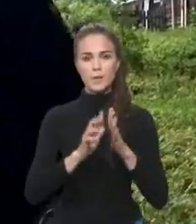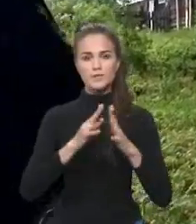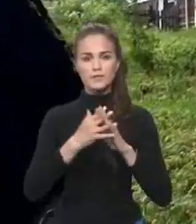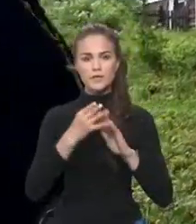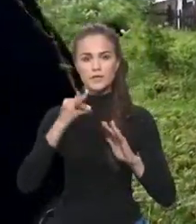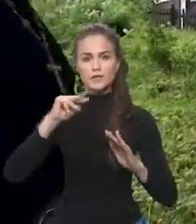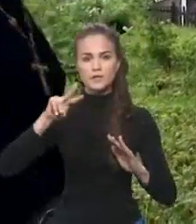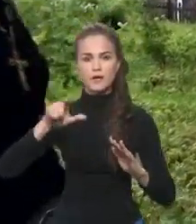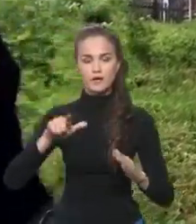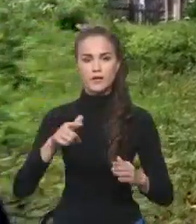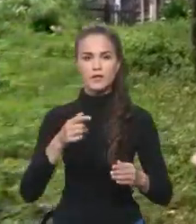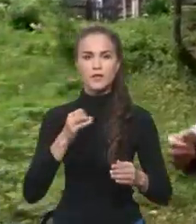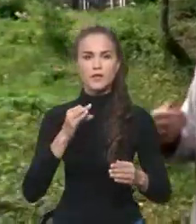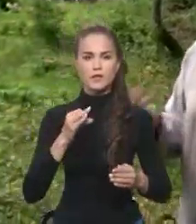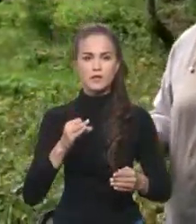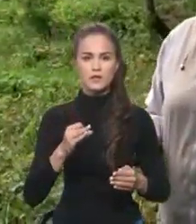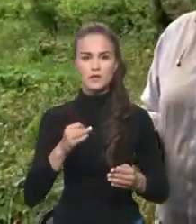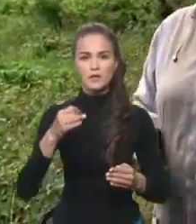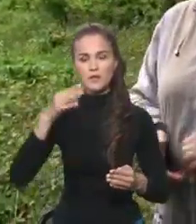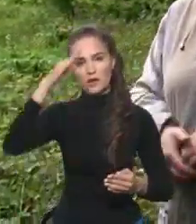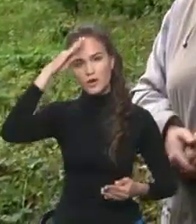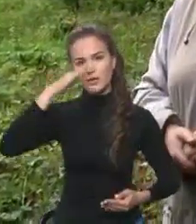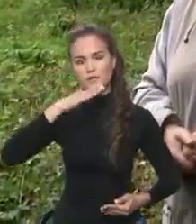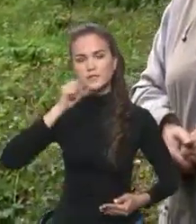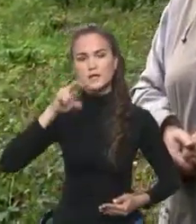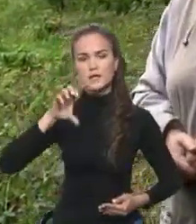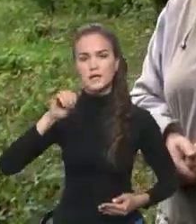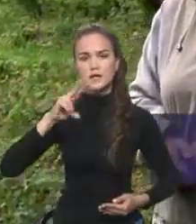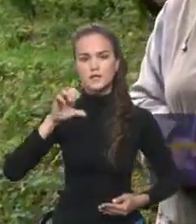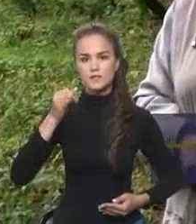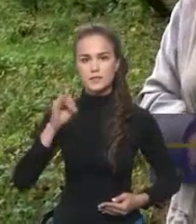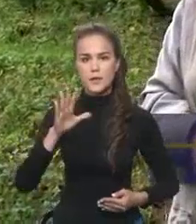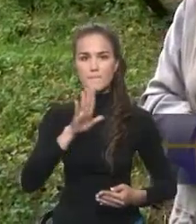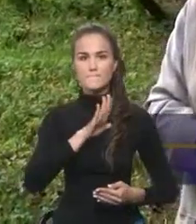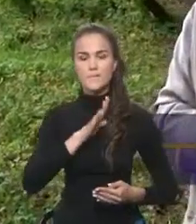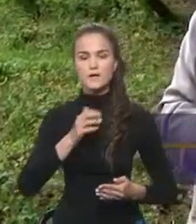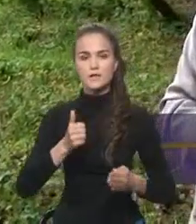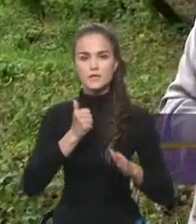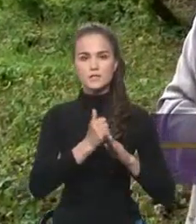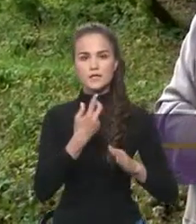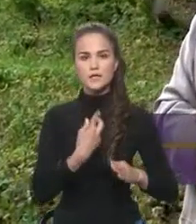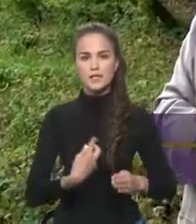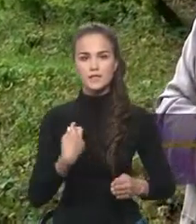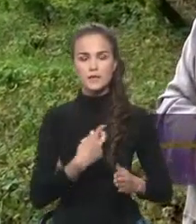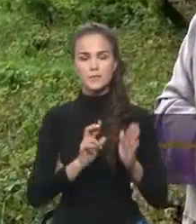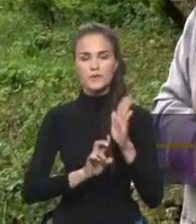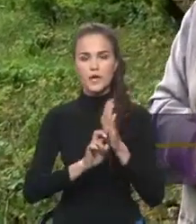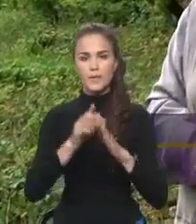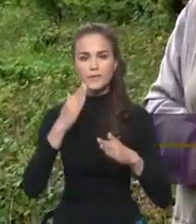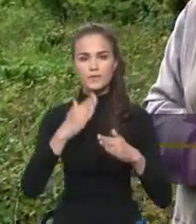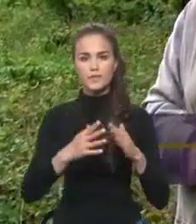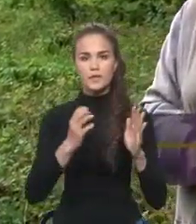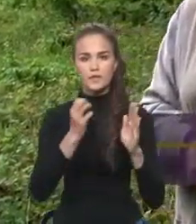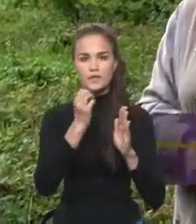отец Алексей Флоров, он был настоятелем храма в конце 19-го и начале 20